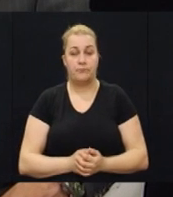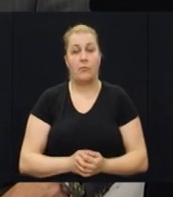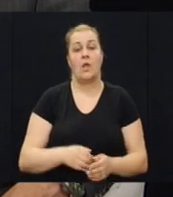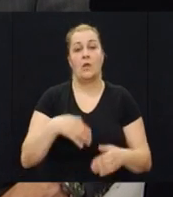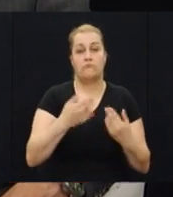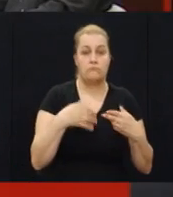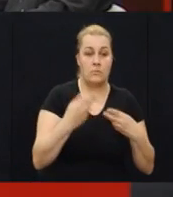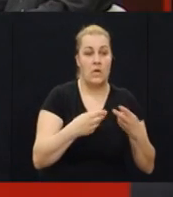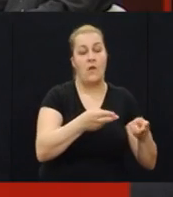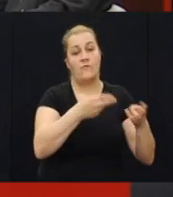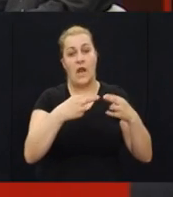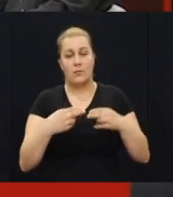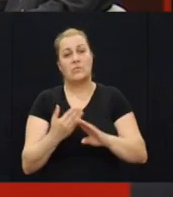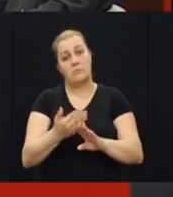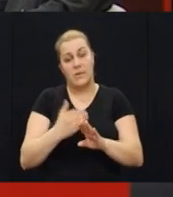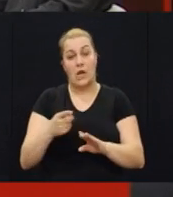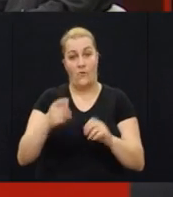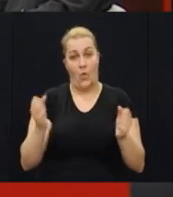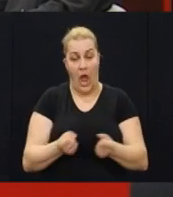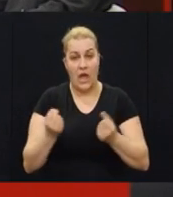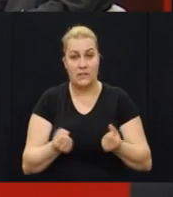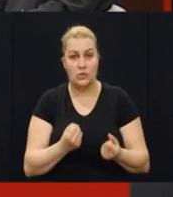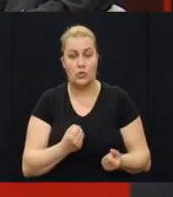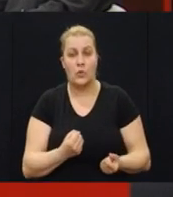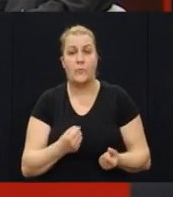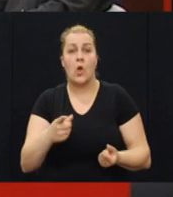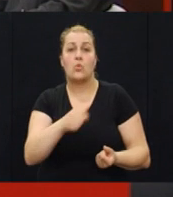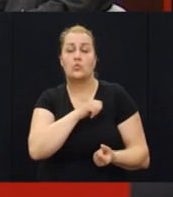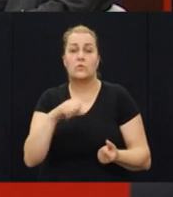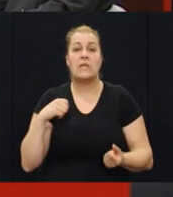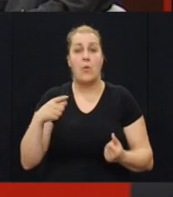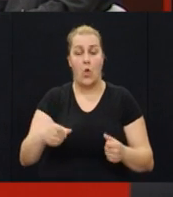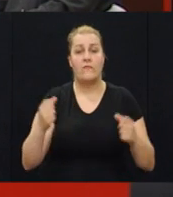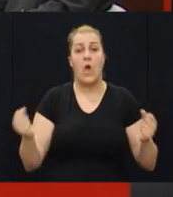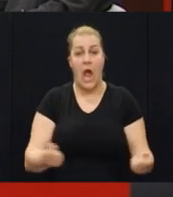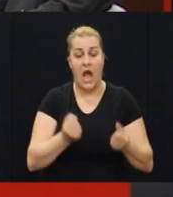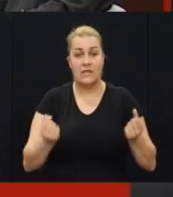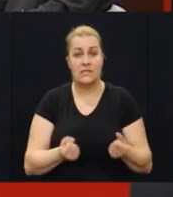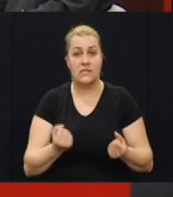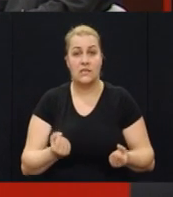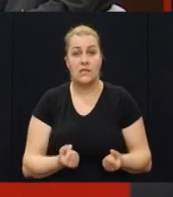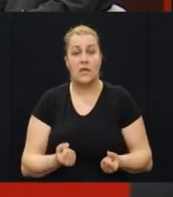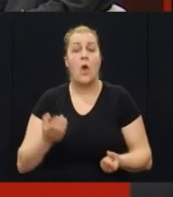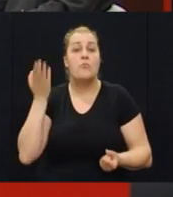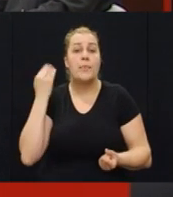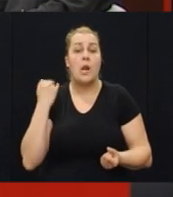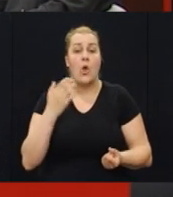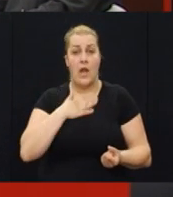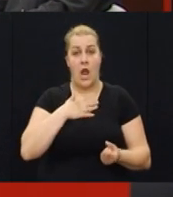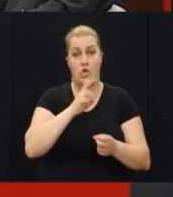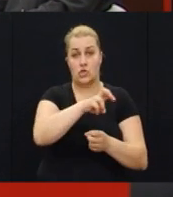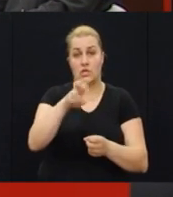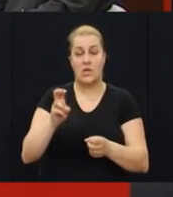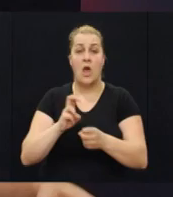Znači, vratit ćemo se prije na akciju. U samoj toj akciji bilo je